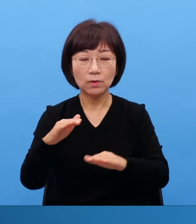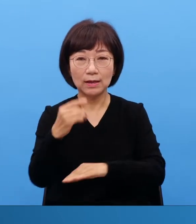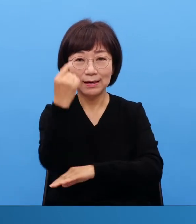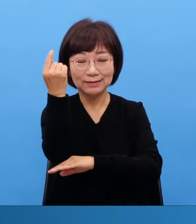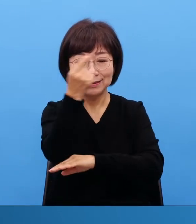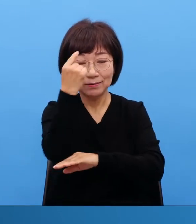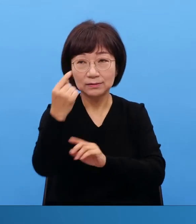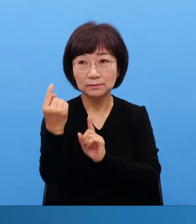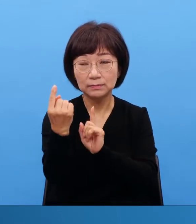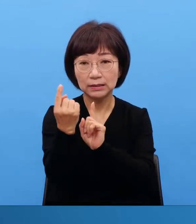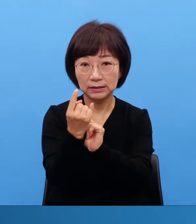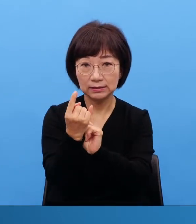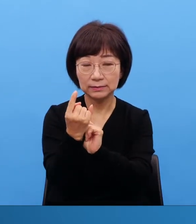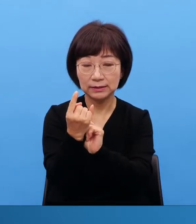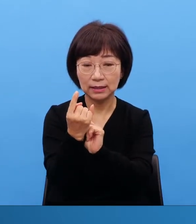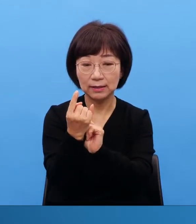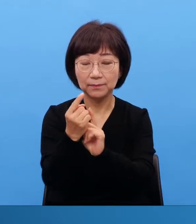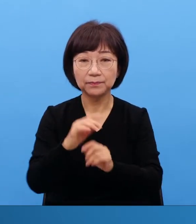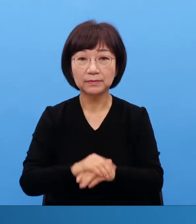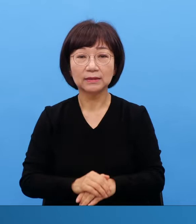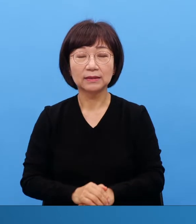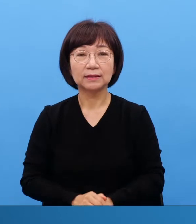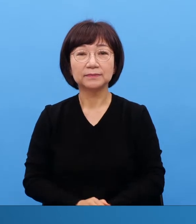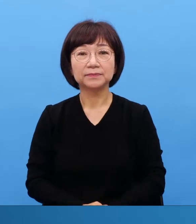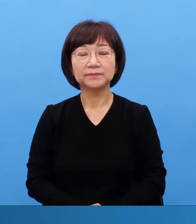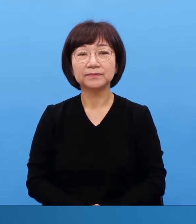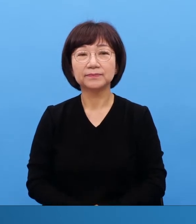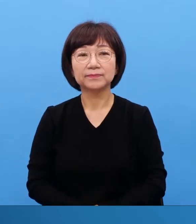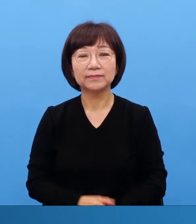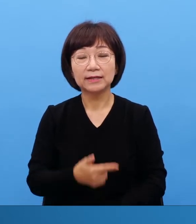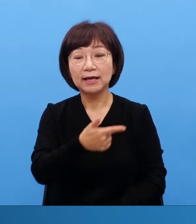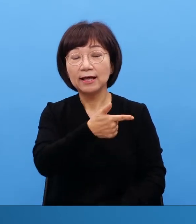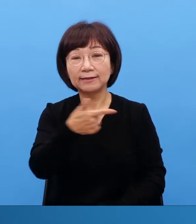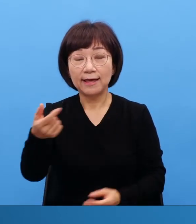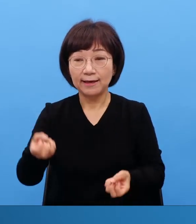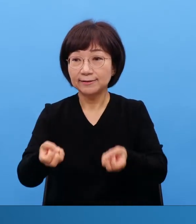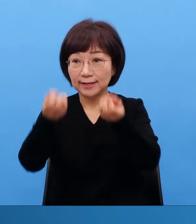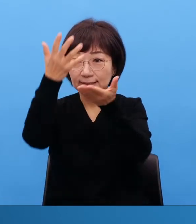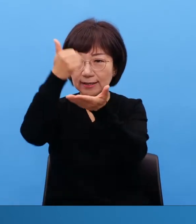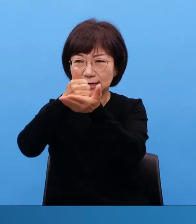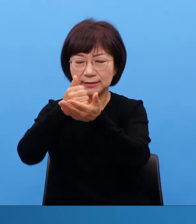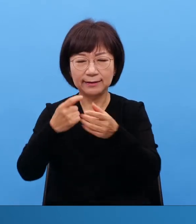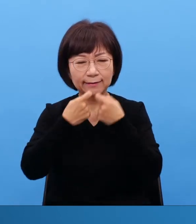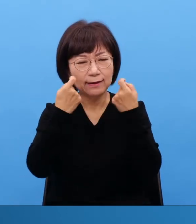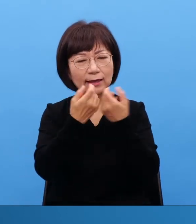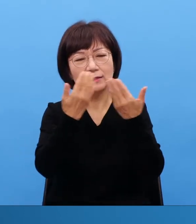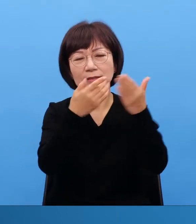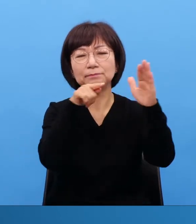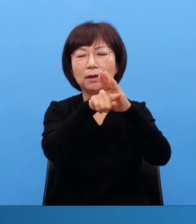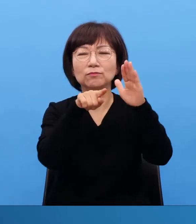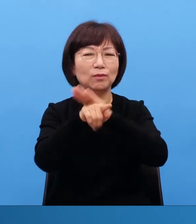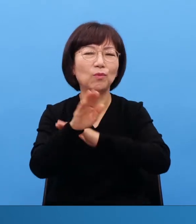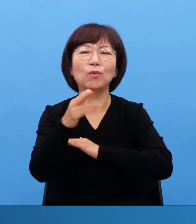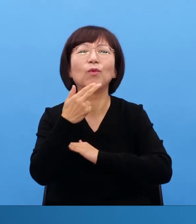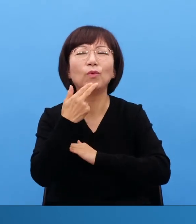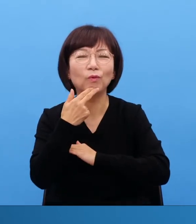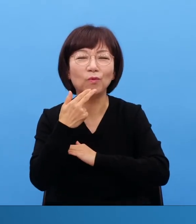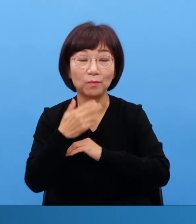대제사장이 개인 집을 왔다 갔다 하는 것은 다른 얘기입니다 이건 완전히 역사에 기록되는 거거든요